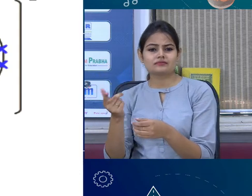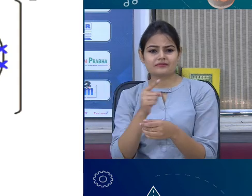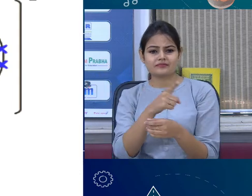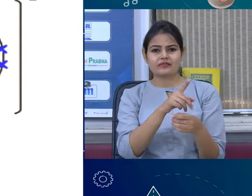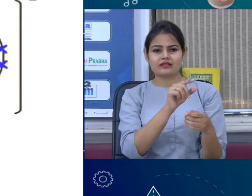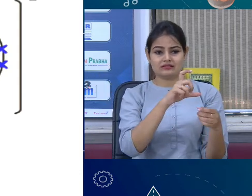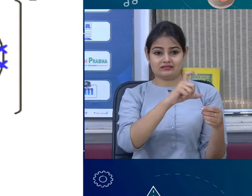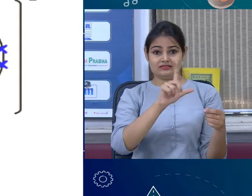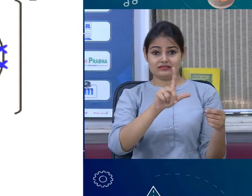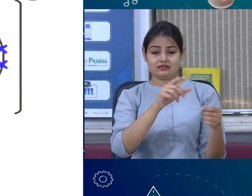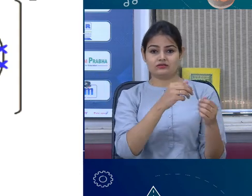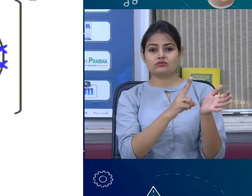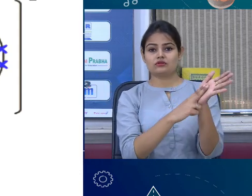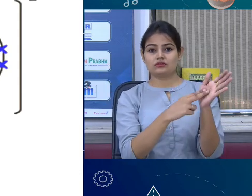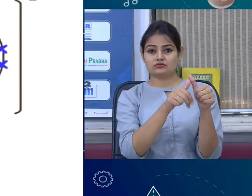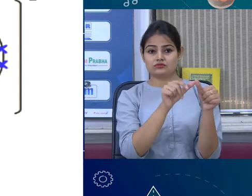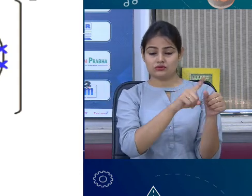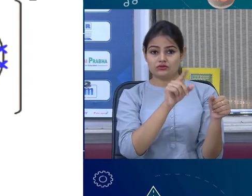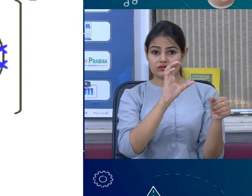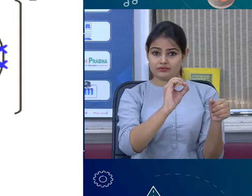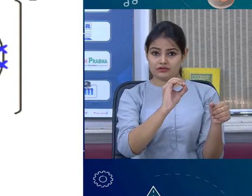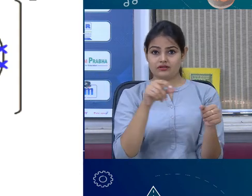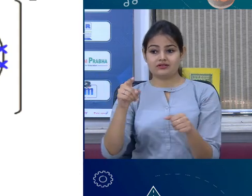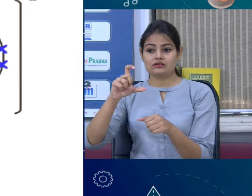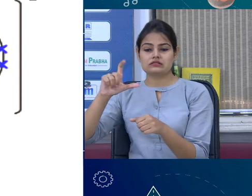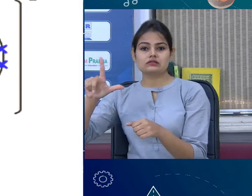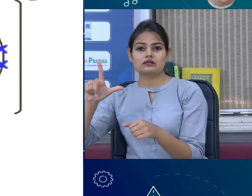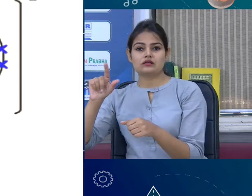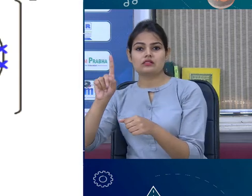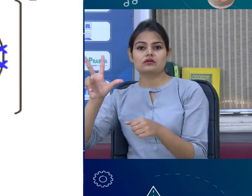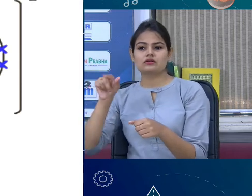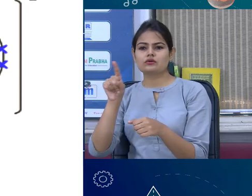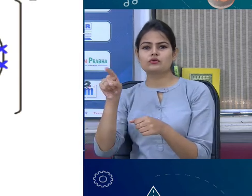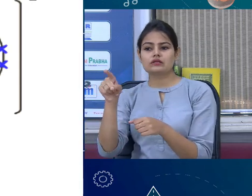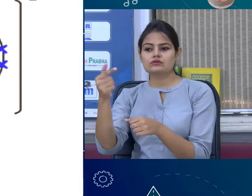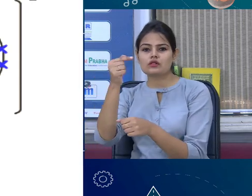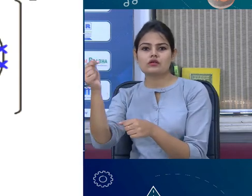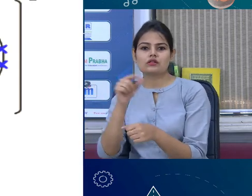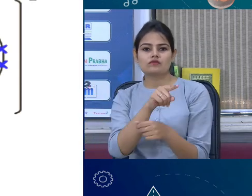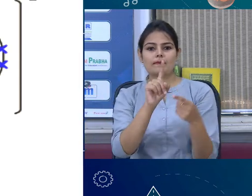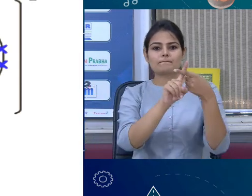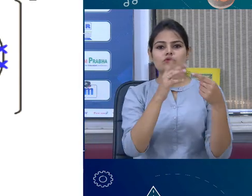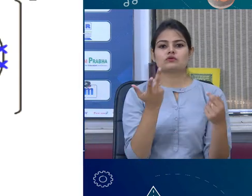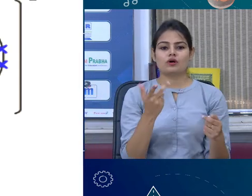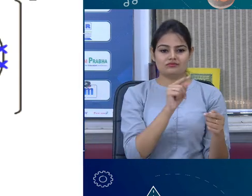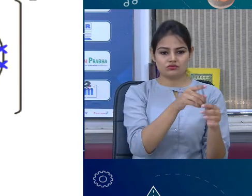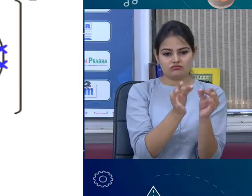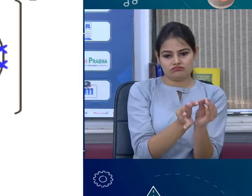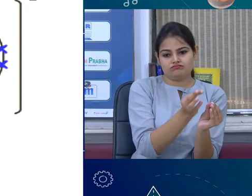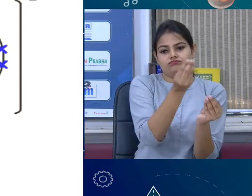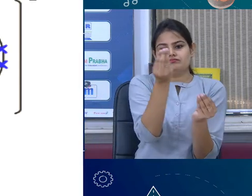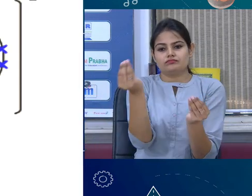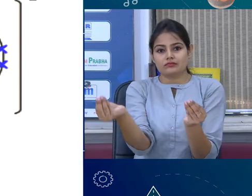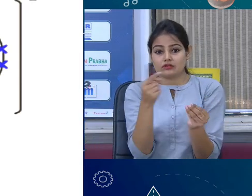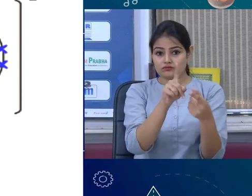become chloride ion so sodium has become positively charged and chlorine has become negatively charged so and we know that opposite charges